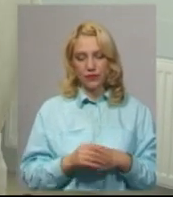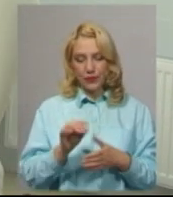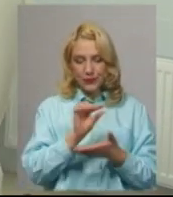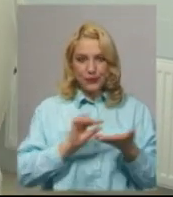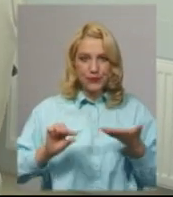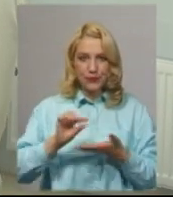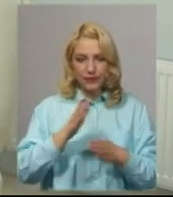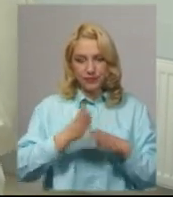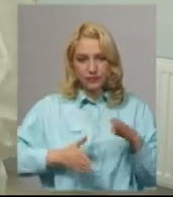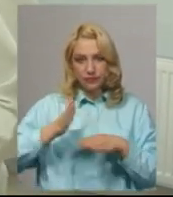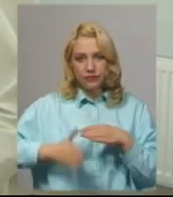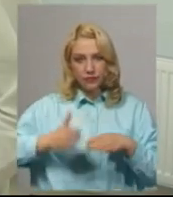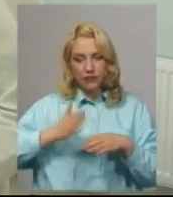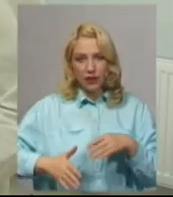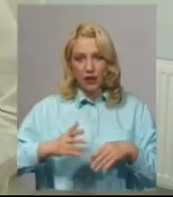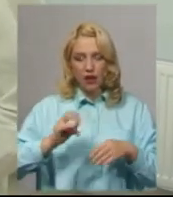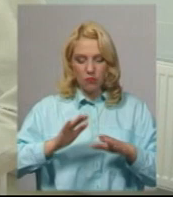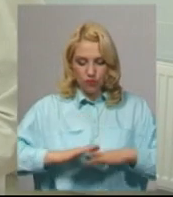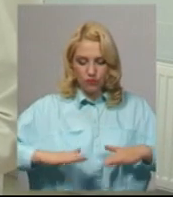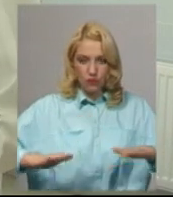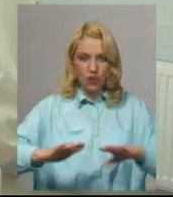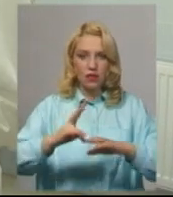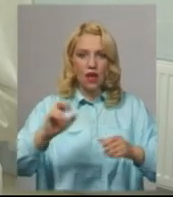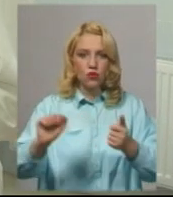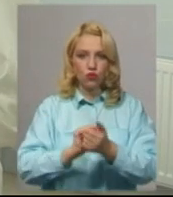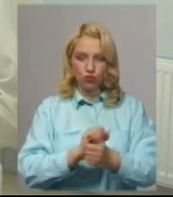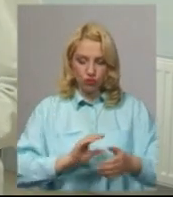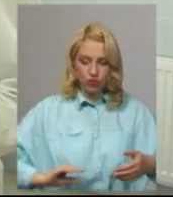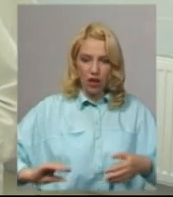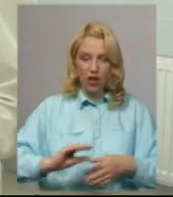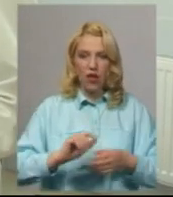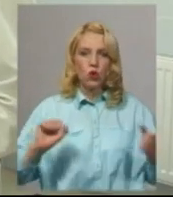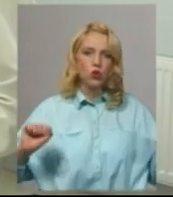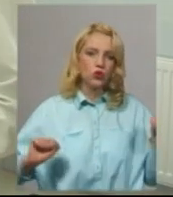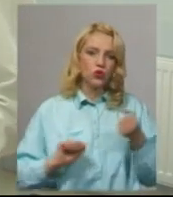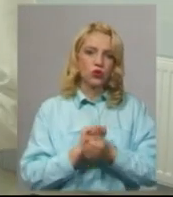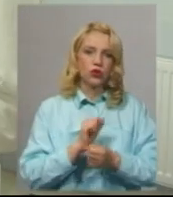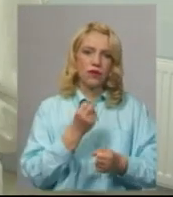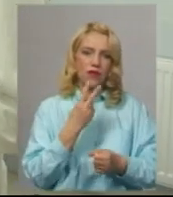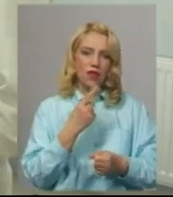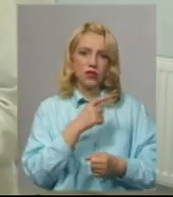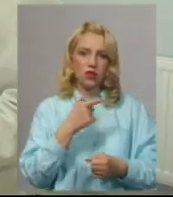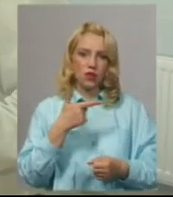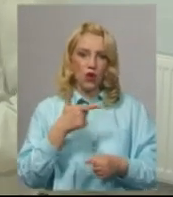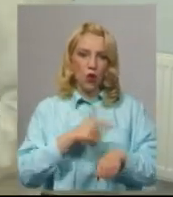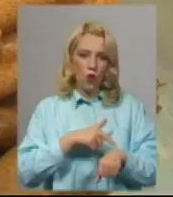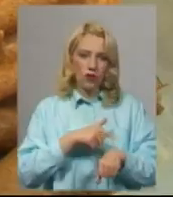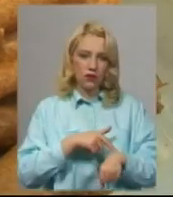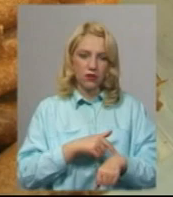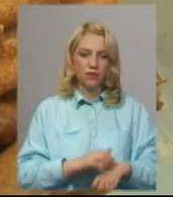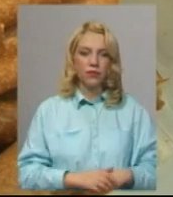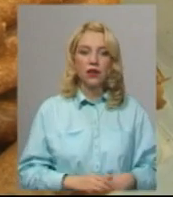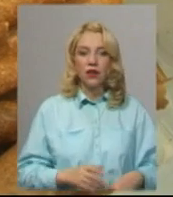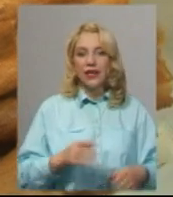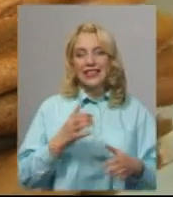і розкладаємо на сушки, де вони вже висушуються в процесі від 12 до 36 годин, в залежності від виду фрукту.